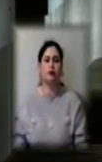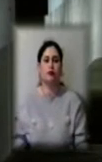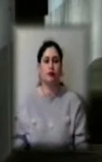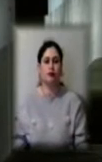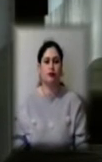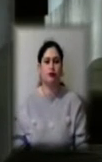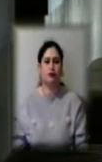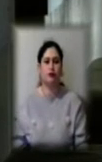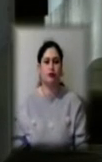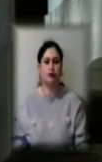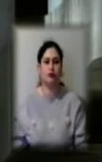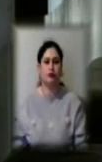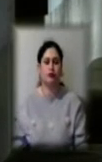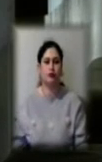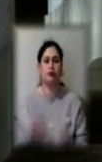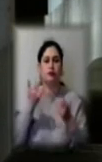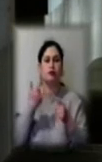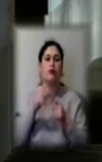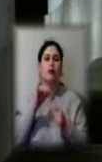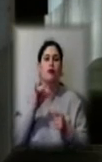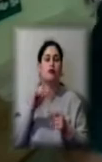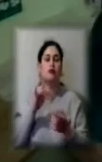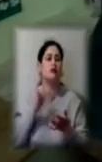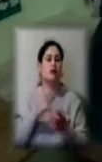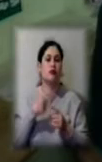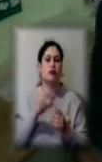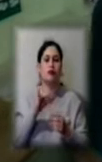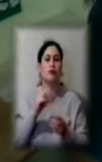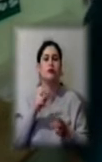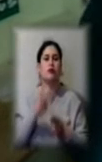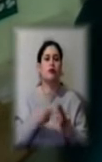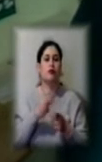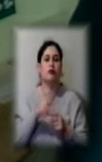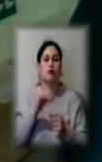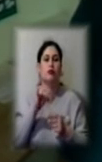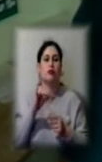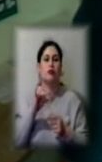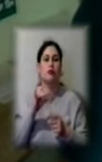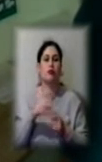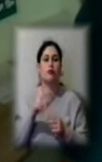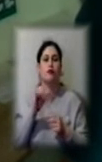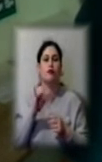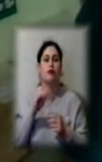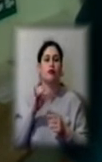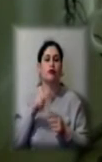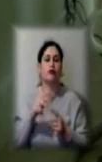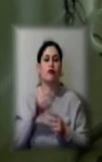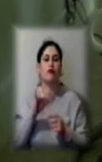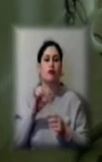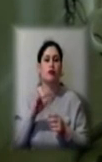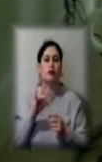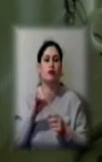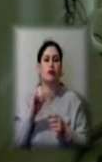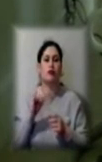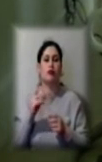Сьогодні у кардіологічному центрі позапланова операція рецидиву тахікардії, розказав завідувач відділення інтервенційної радіології. За